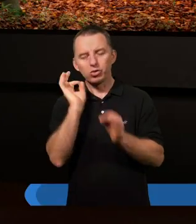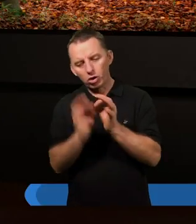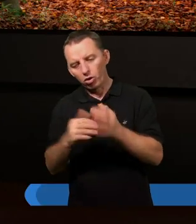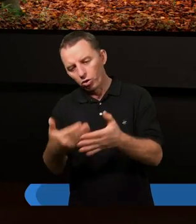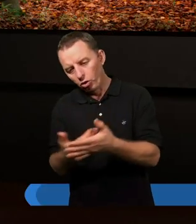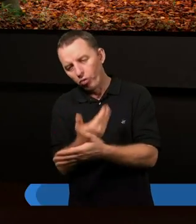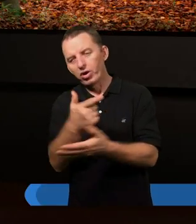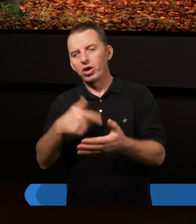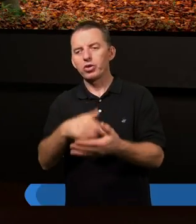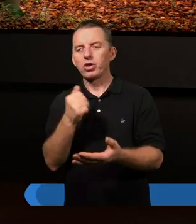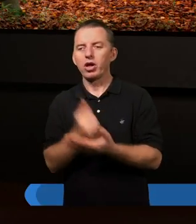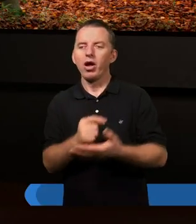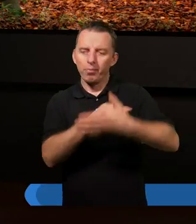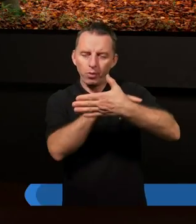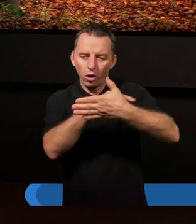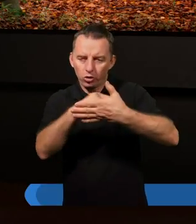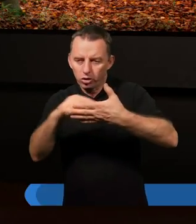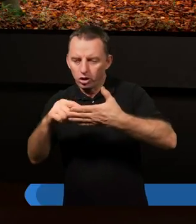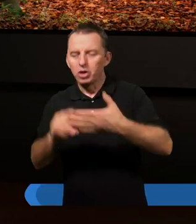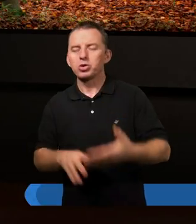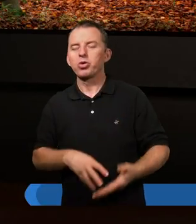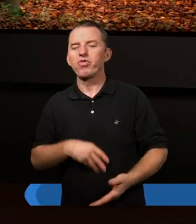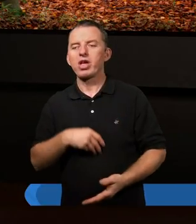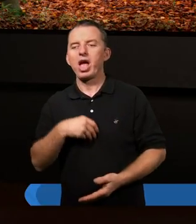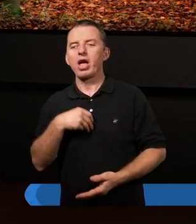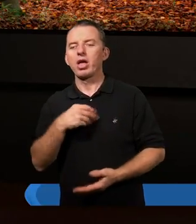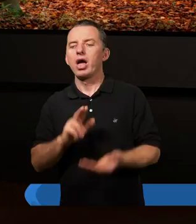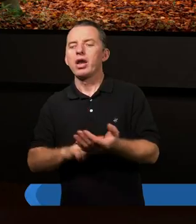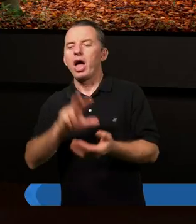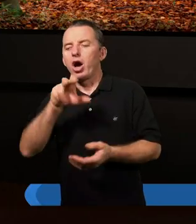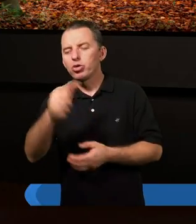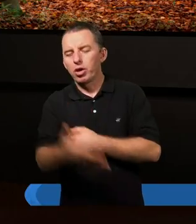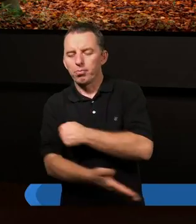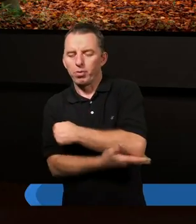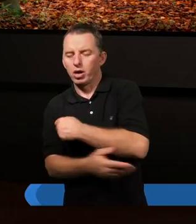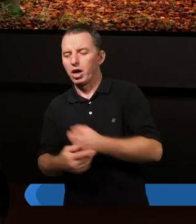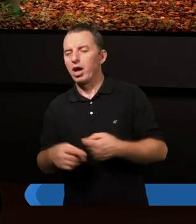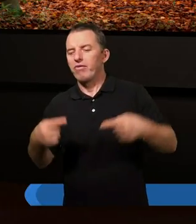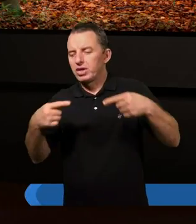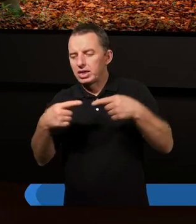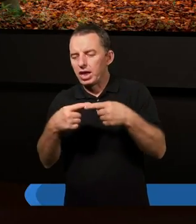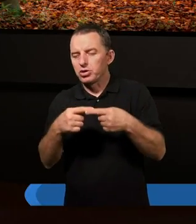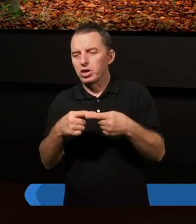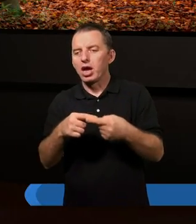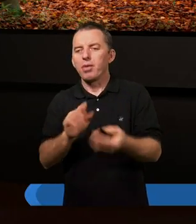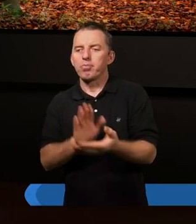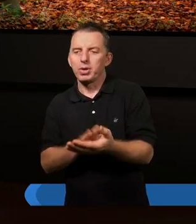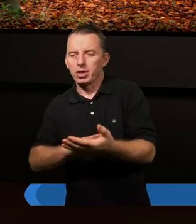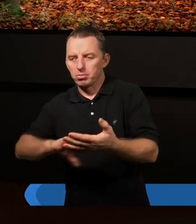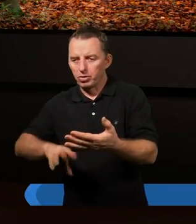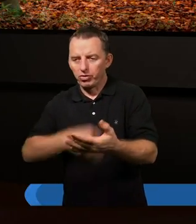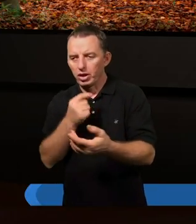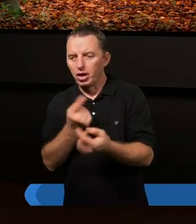Testamentu, podkreślają świętość. Na czym polega w sensie biblijnym? No bo ktoś może